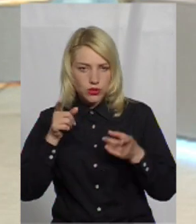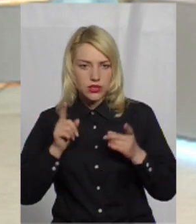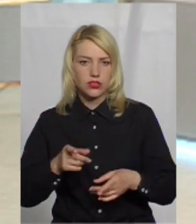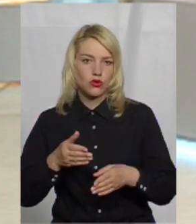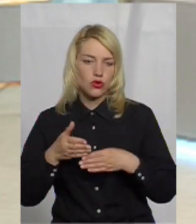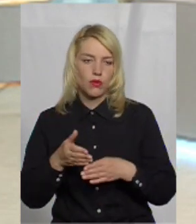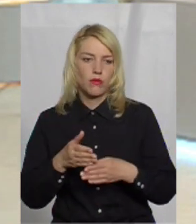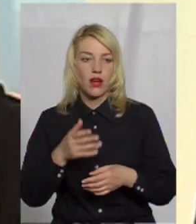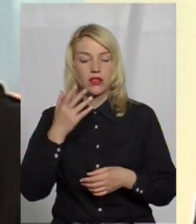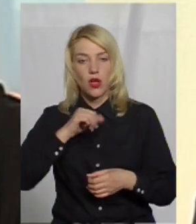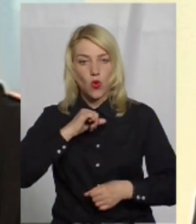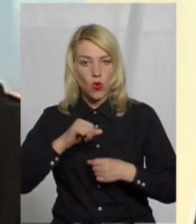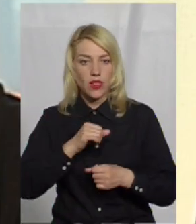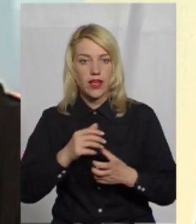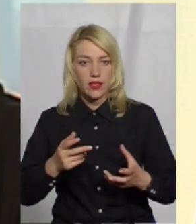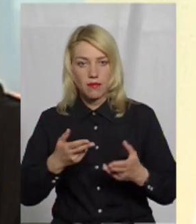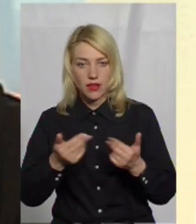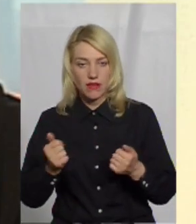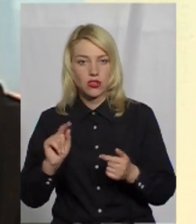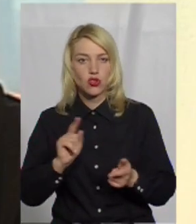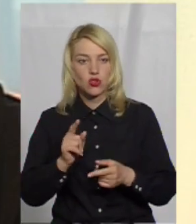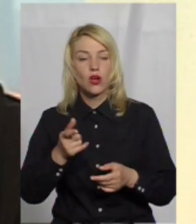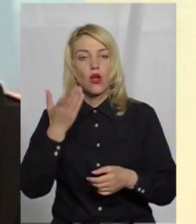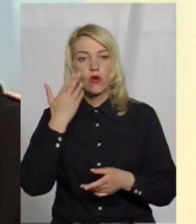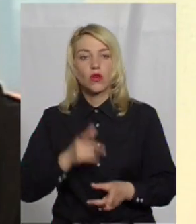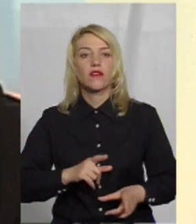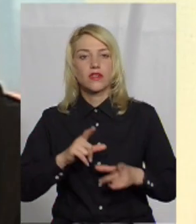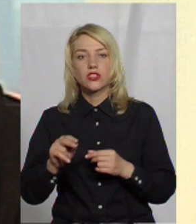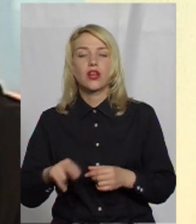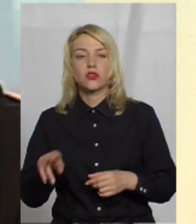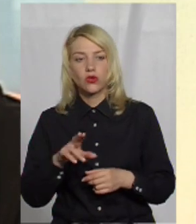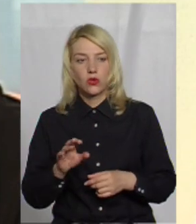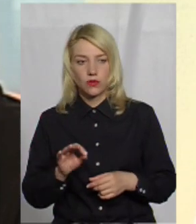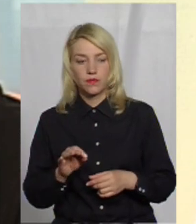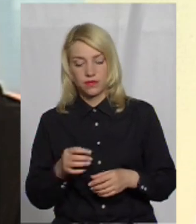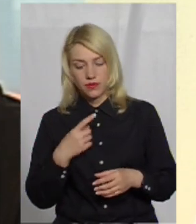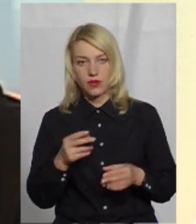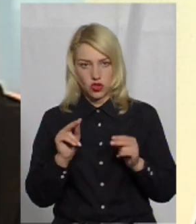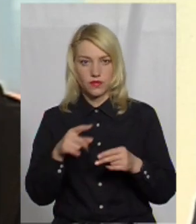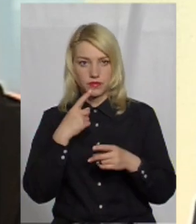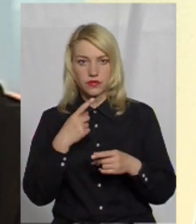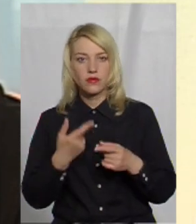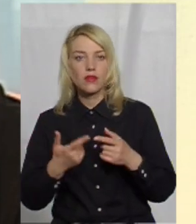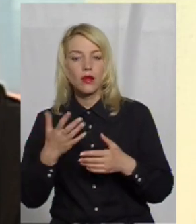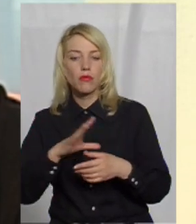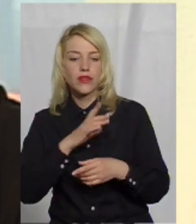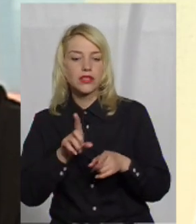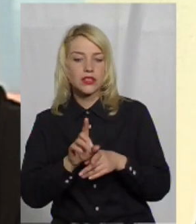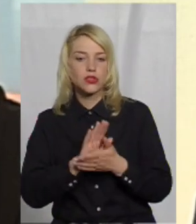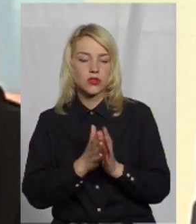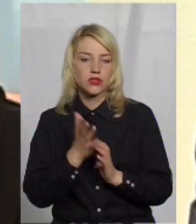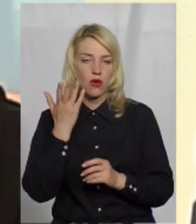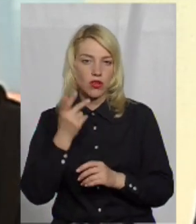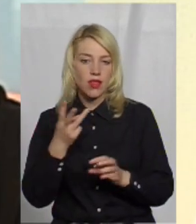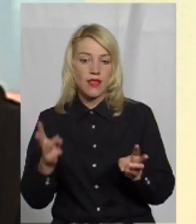підтвердять, мабуть, що коли виїжджає, до правди такої сказати, в нас дуже часто бувають ситуації, що виїжджає на